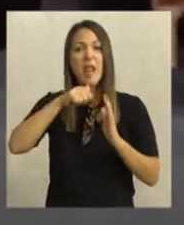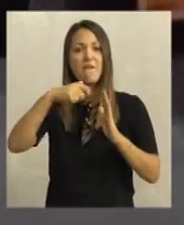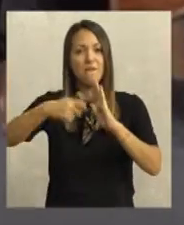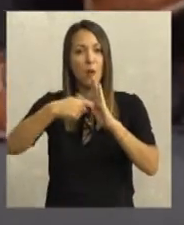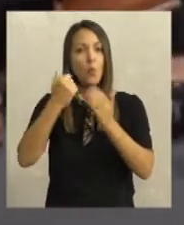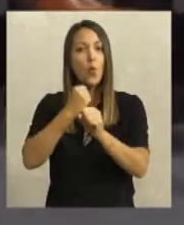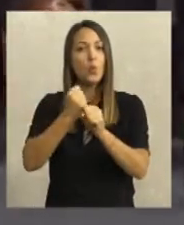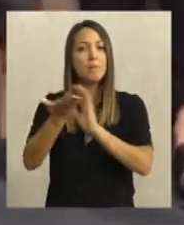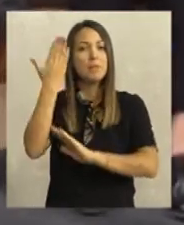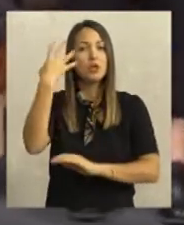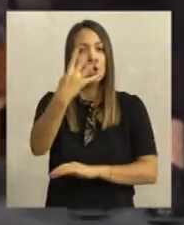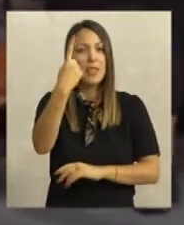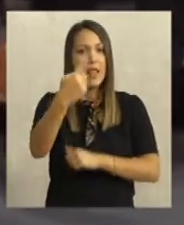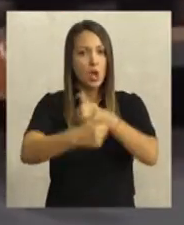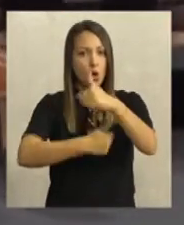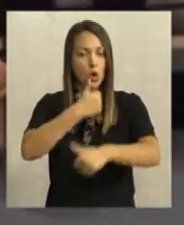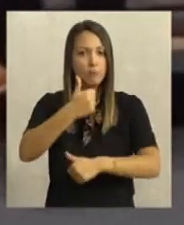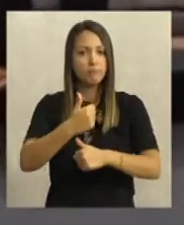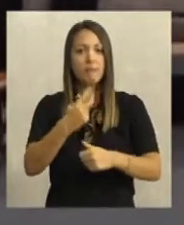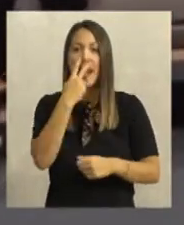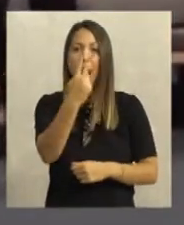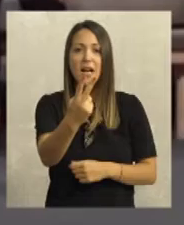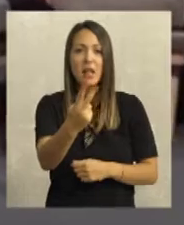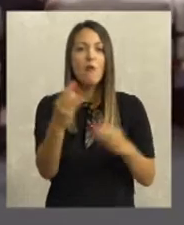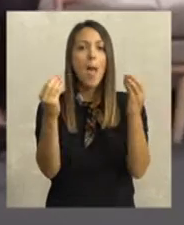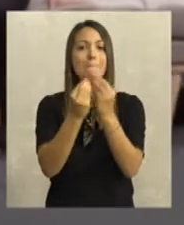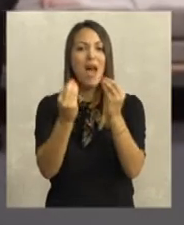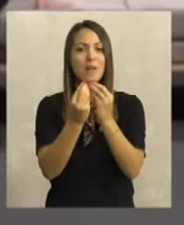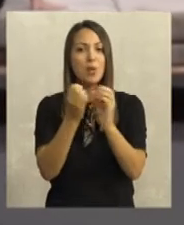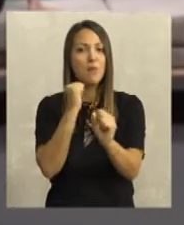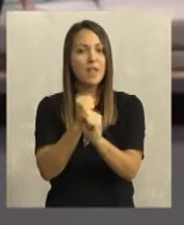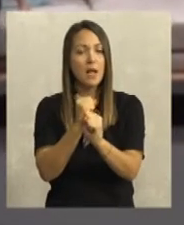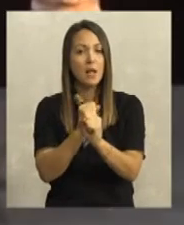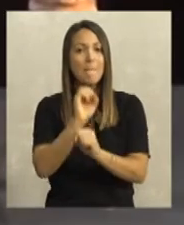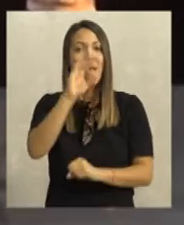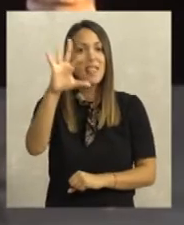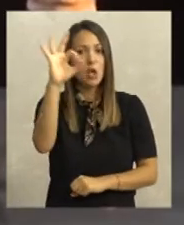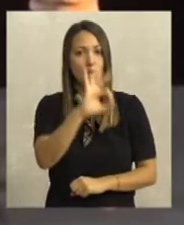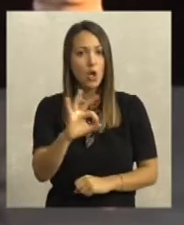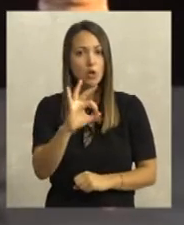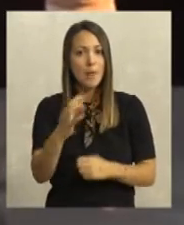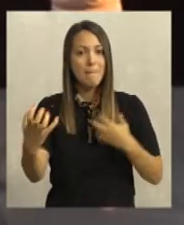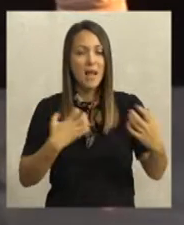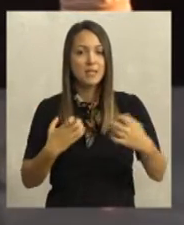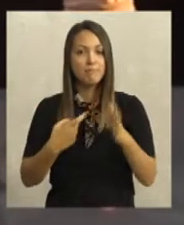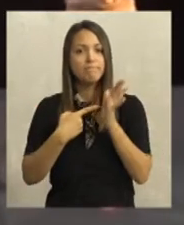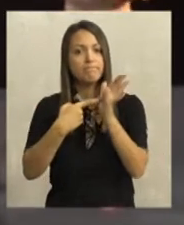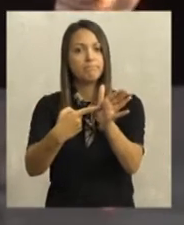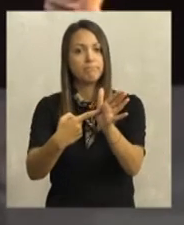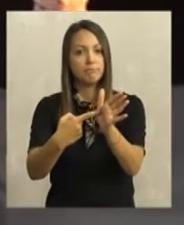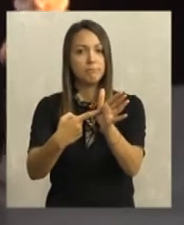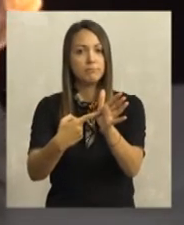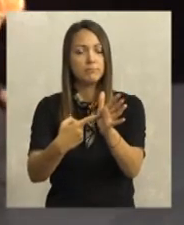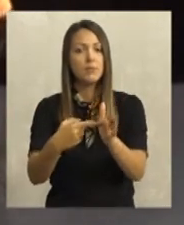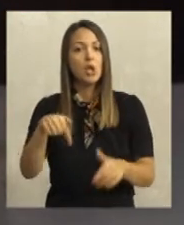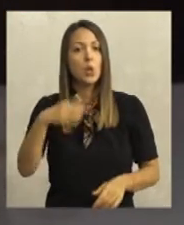film urađeni su pre 41. godine, a jedno je od najgledanijih Bergmanovih dela. 15. oktobra predstava će biti